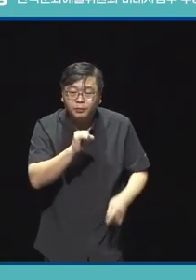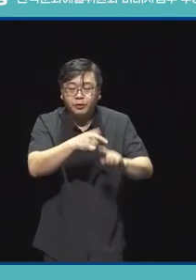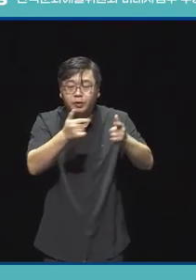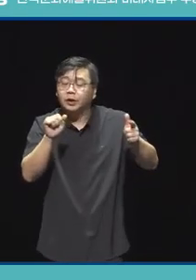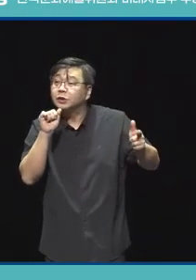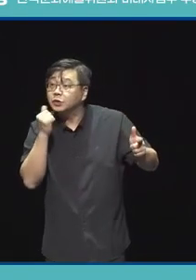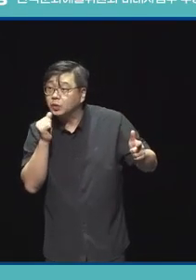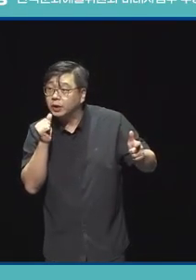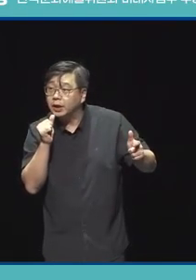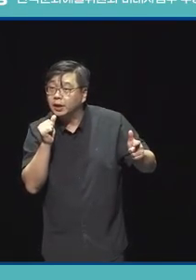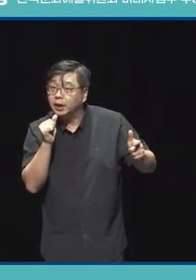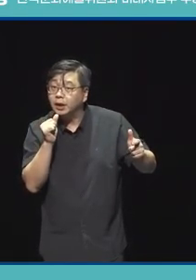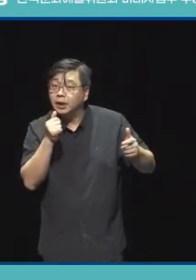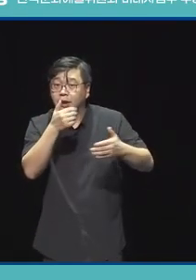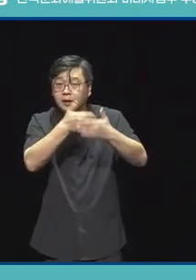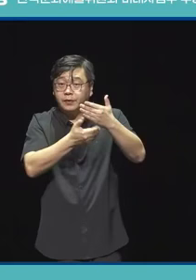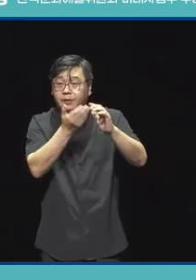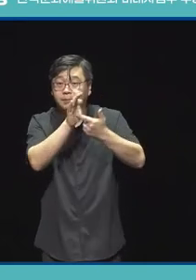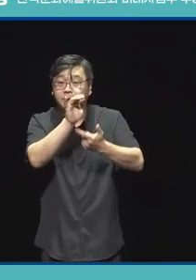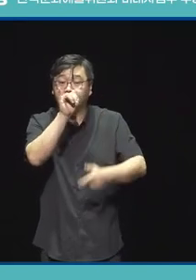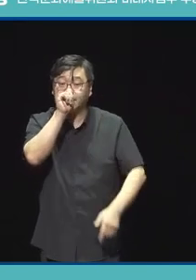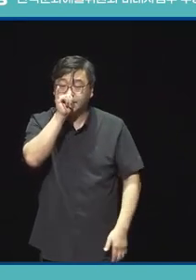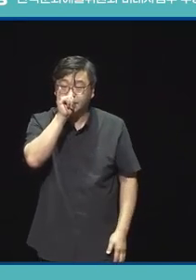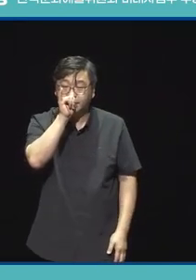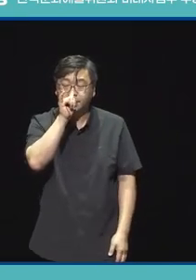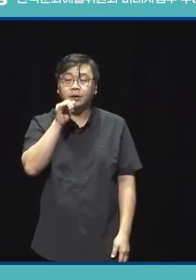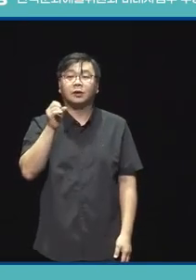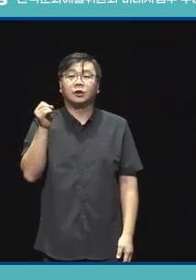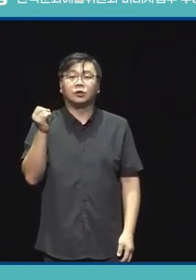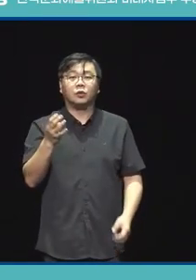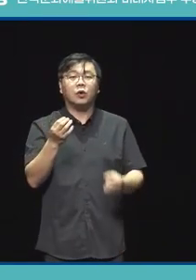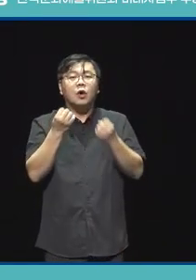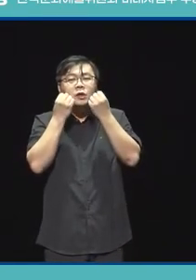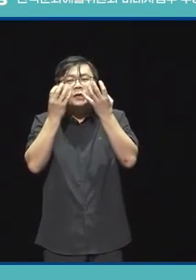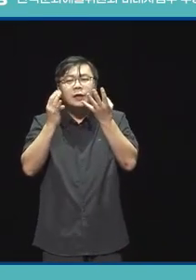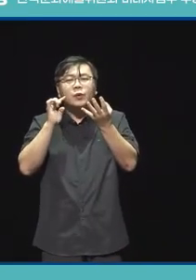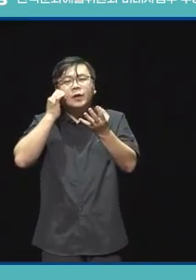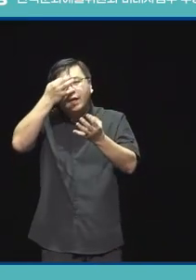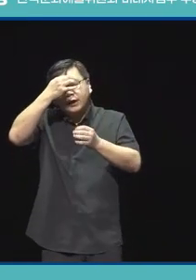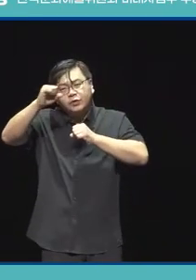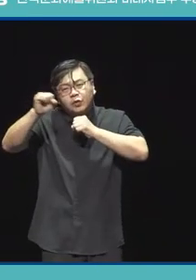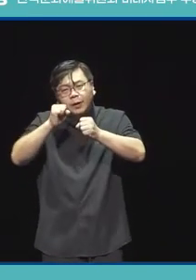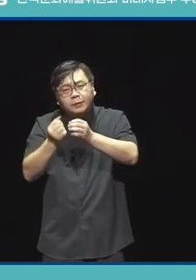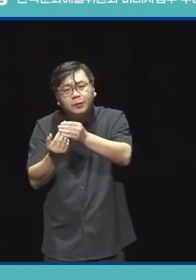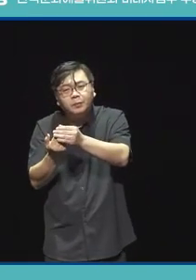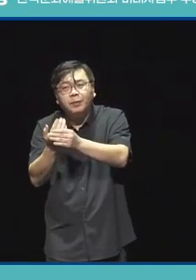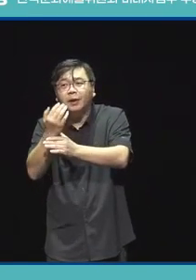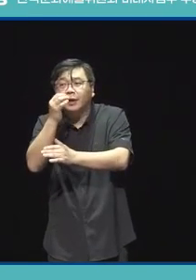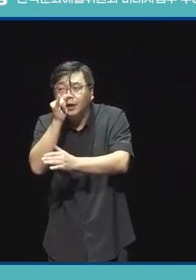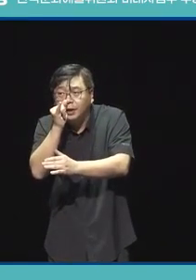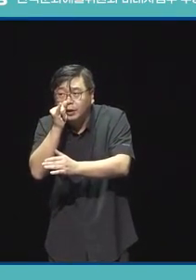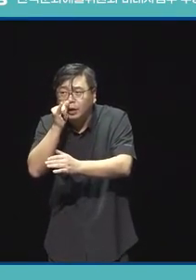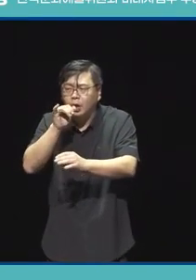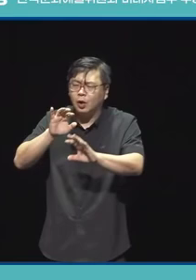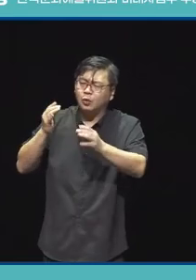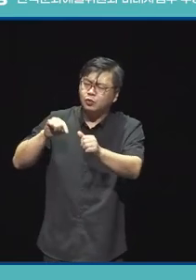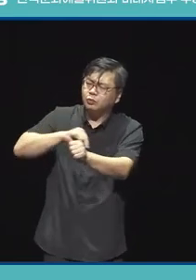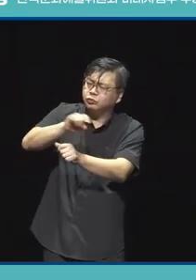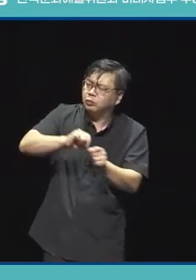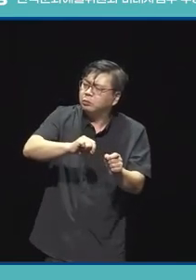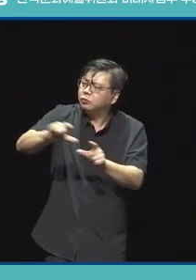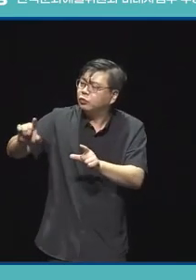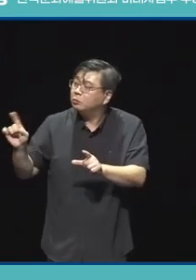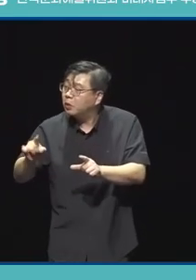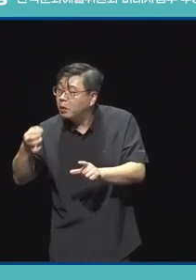소개가 있습니다 뿐만 아니라 요즘 이런 새로운 예술활동에 대한 트렌드와 동향을 살필 수 있는 다양한